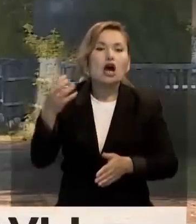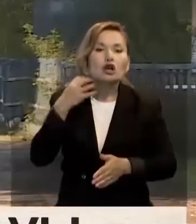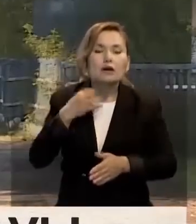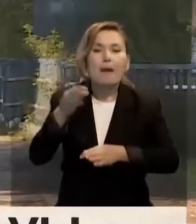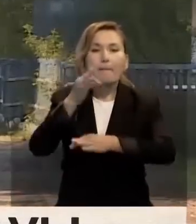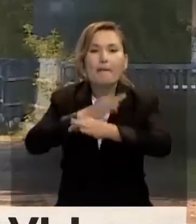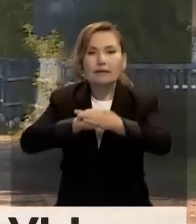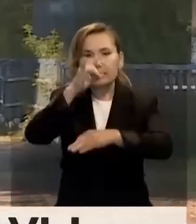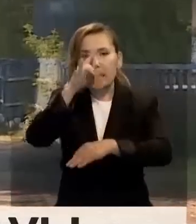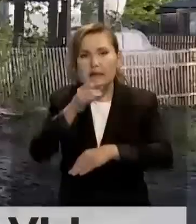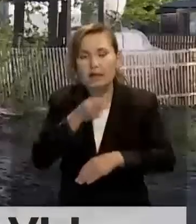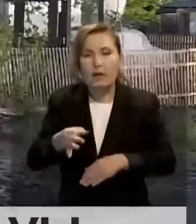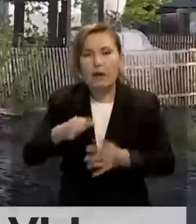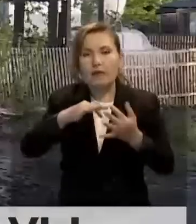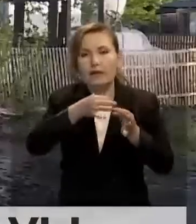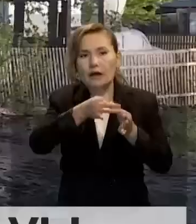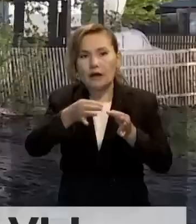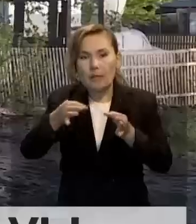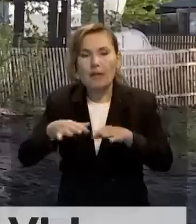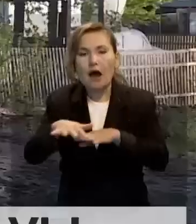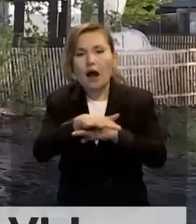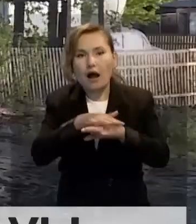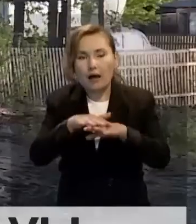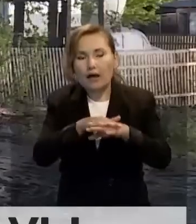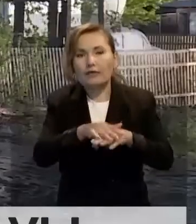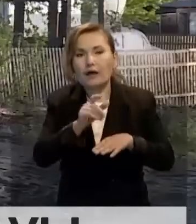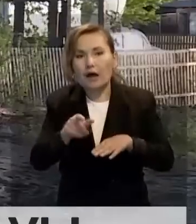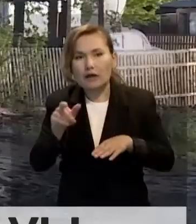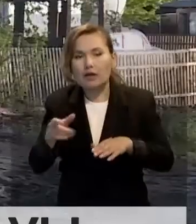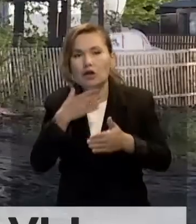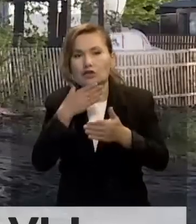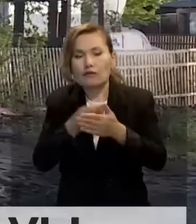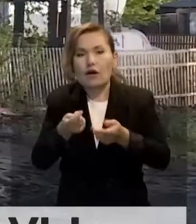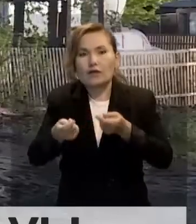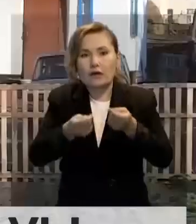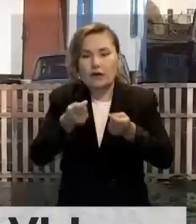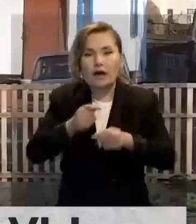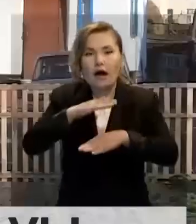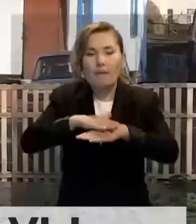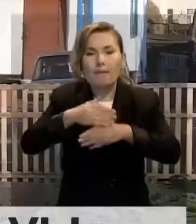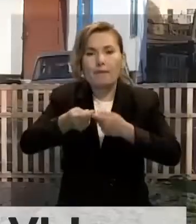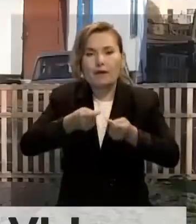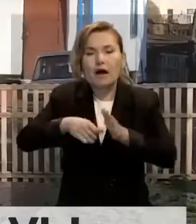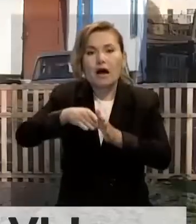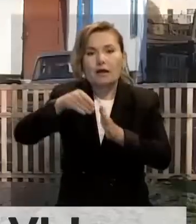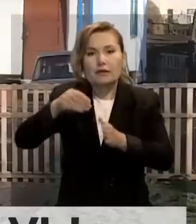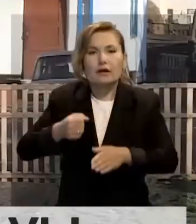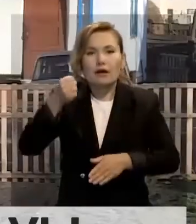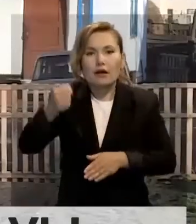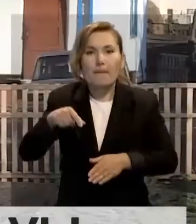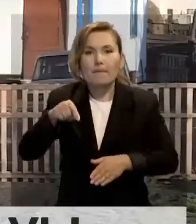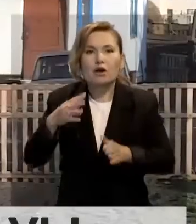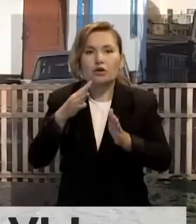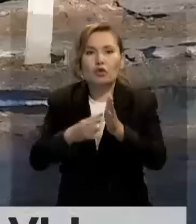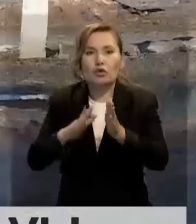және Батыс Қазақстан облыстары елді мекендердің тұрғындары өз башыларын таңдайды. Жалпы бұлтыр шілде айнан бастап, 1093